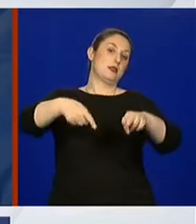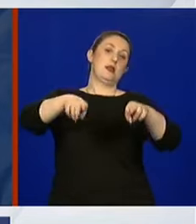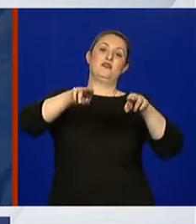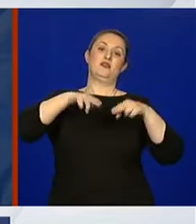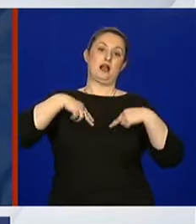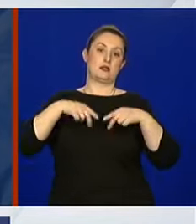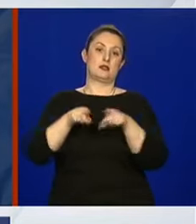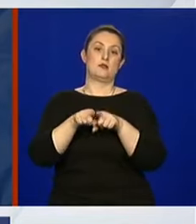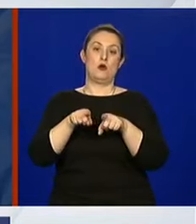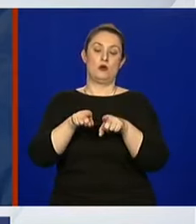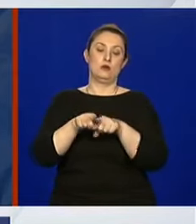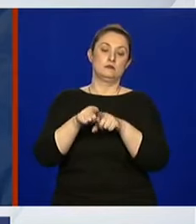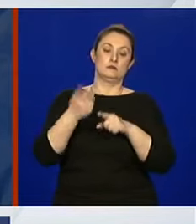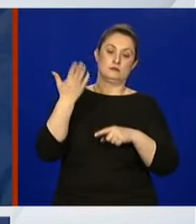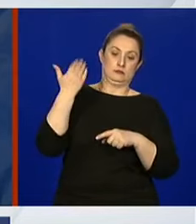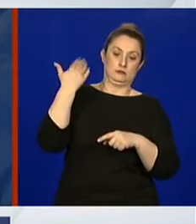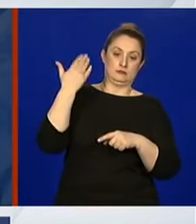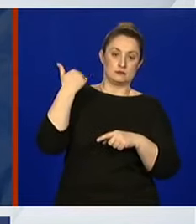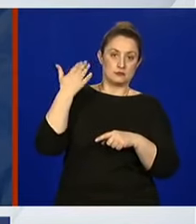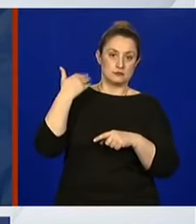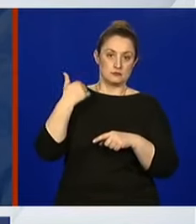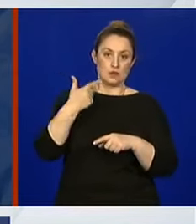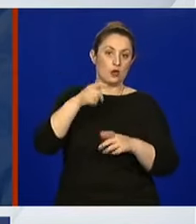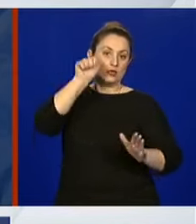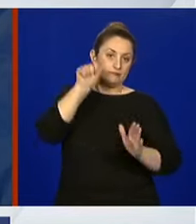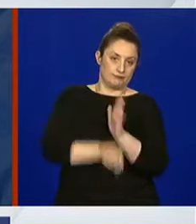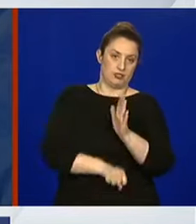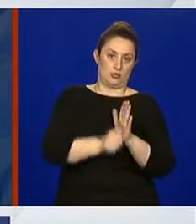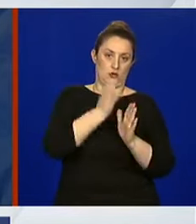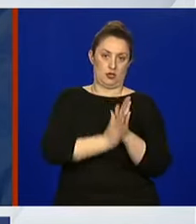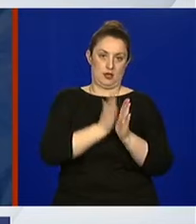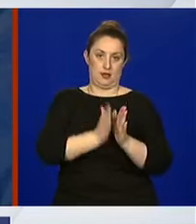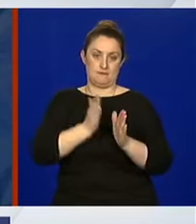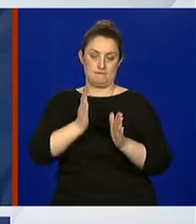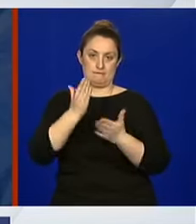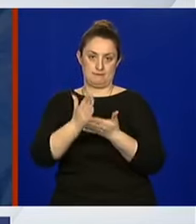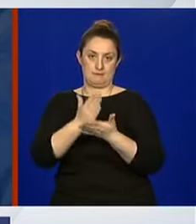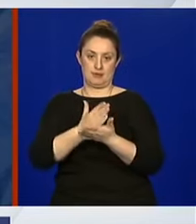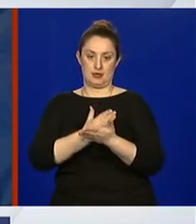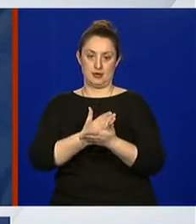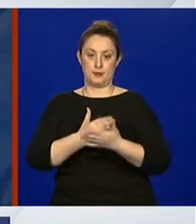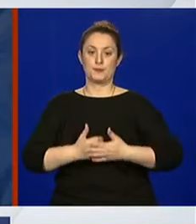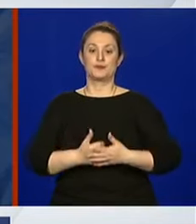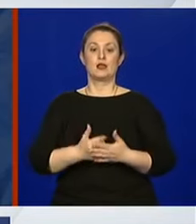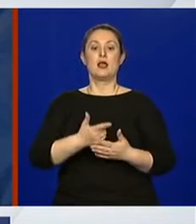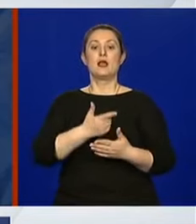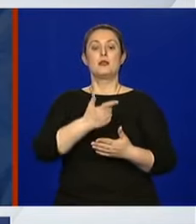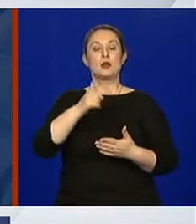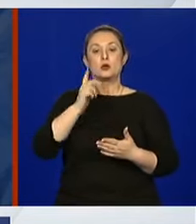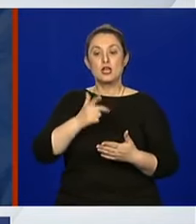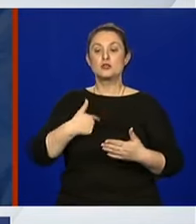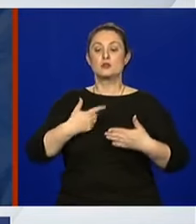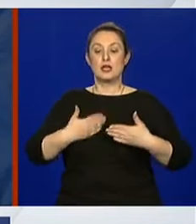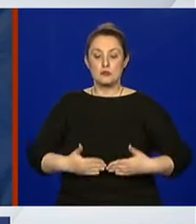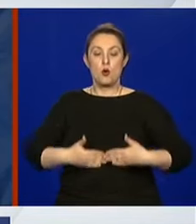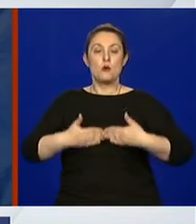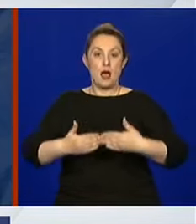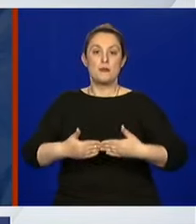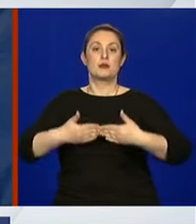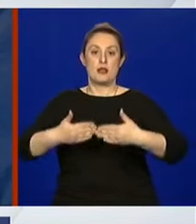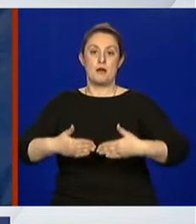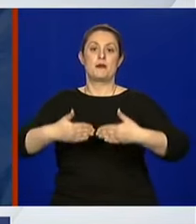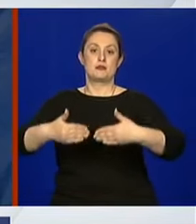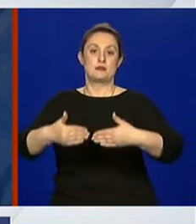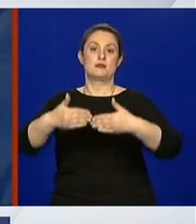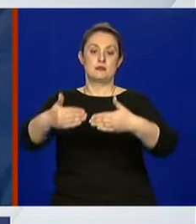od onih restriktivnih rješenja koja smo imali i da možemo ići stalno korak naprijed u